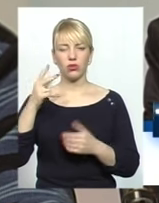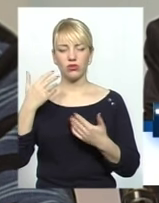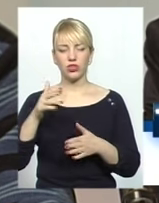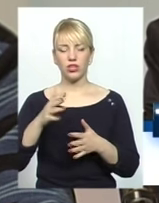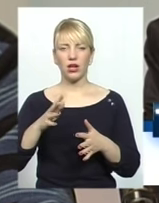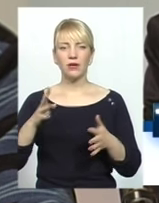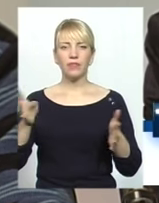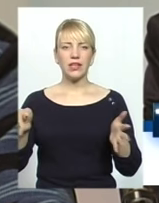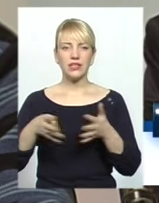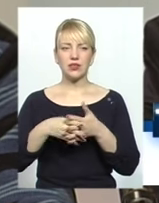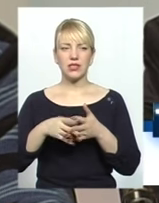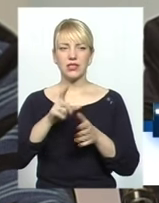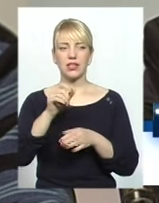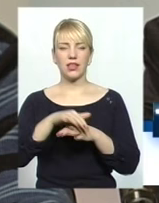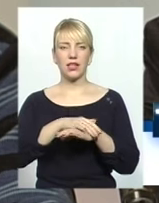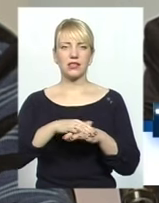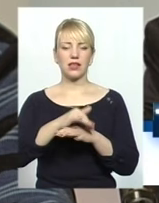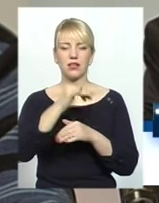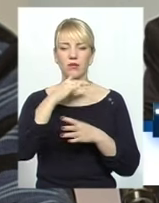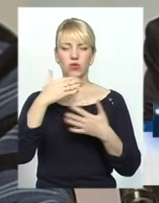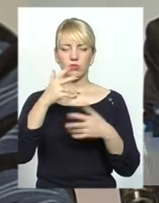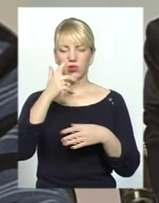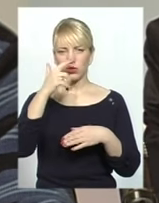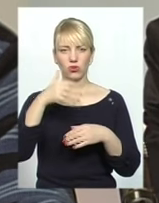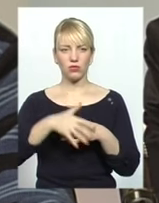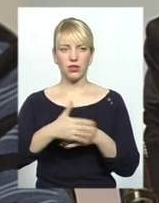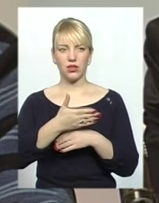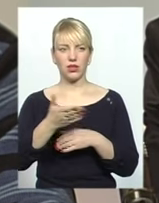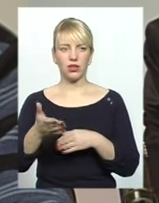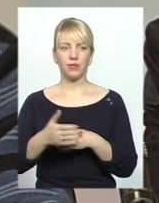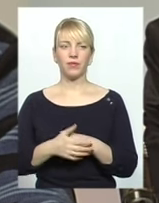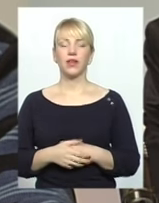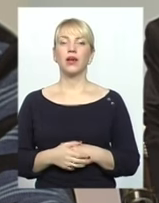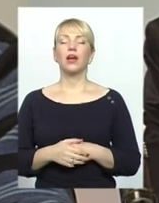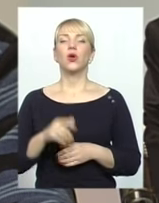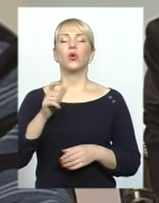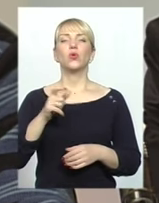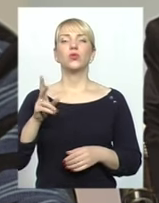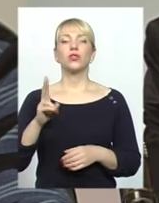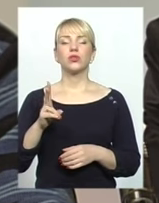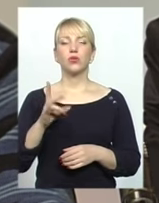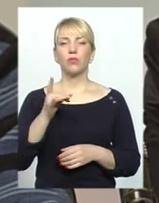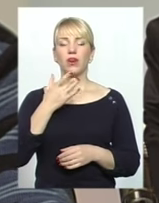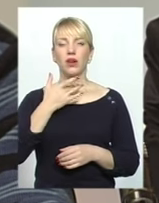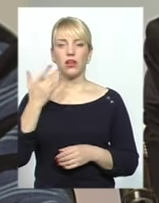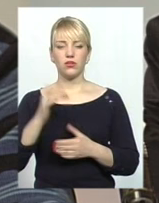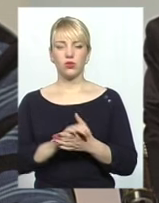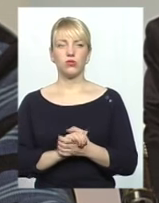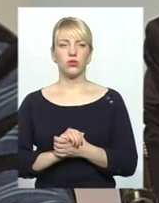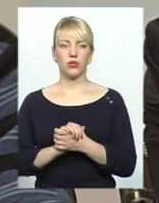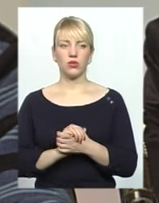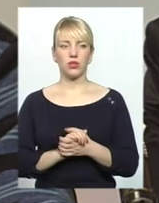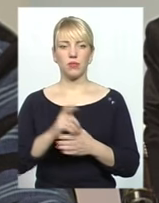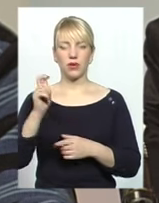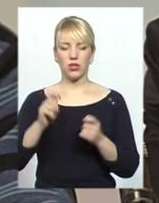між населенням, і ми навіть не можемо розізнити їх. І люди, які при Радянському Союзі приїжджали сюди і працювали, вони